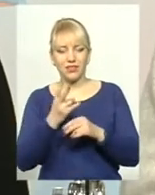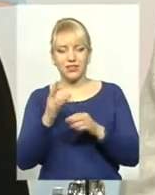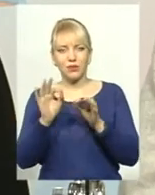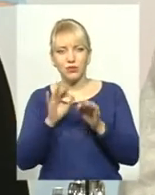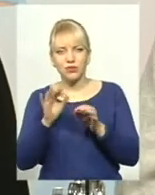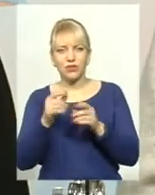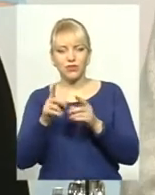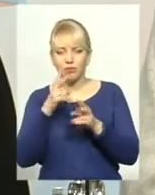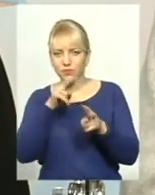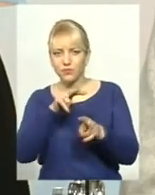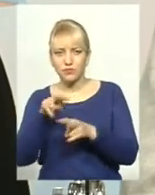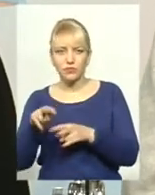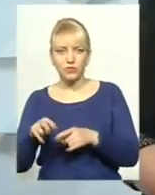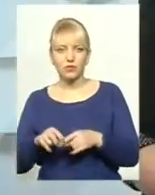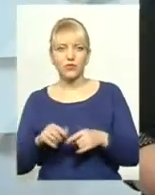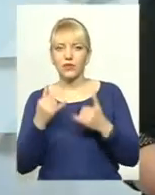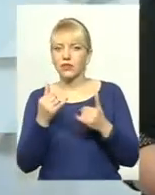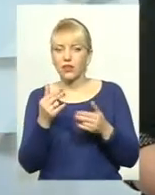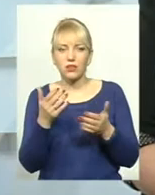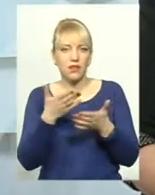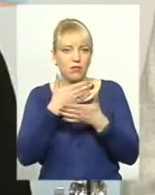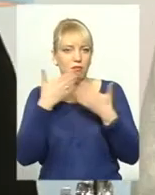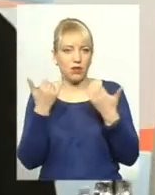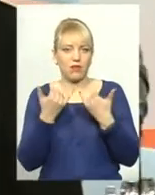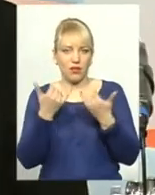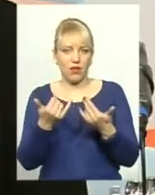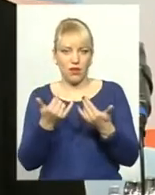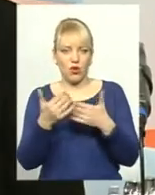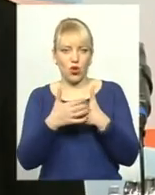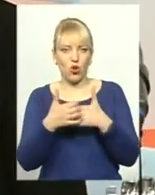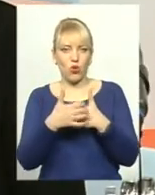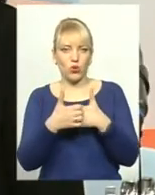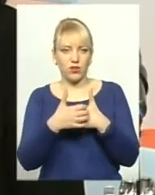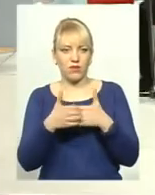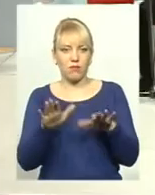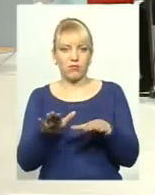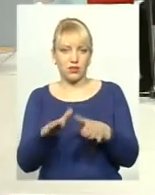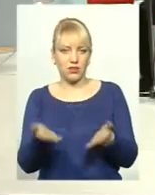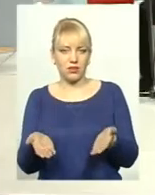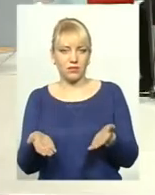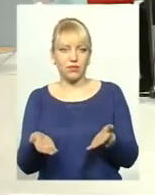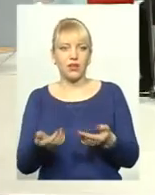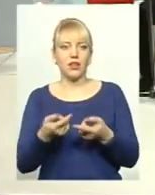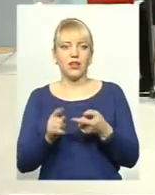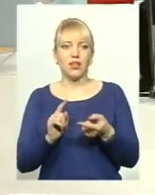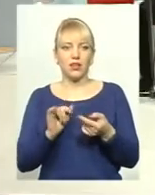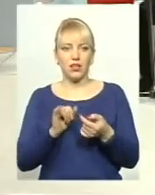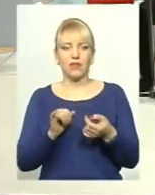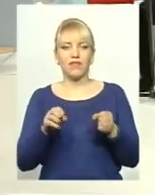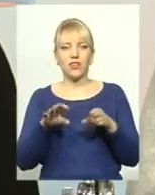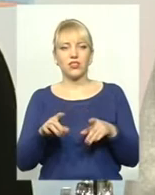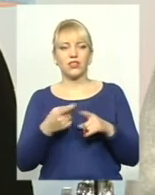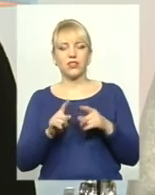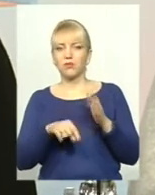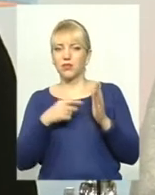зажило. Зараз скоти не утримаються взагалі? Немає. В нас так тяжко найти якесь місце. Дуже велика проблема зараз з цим. Тоді би тоді вирішилося і